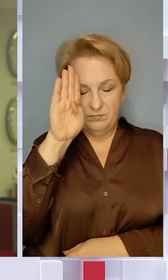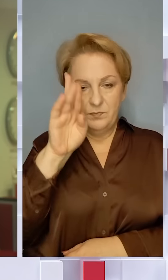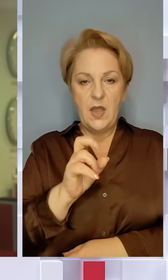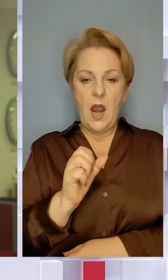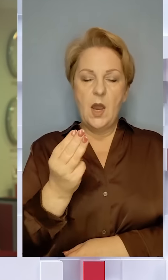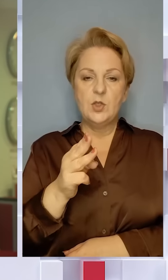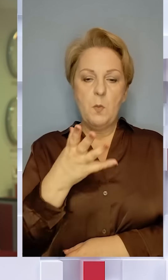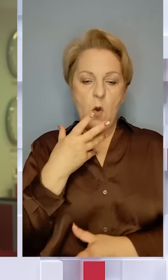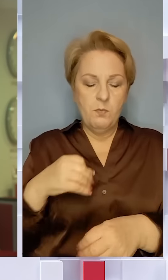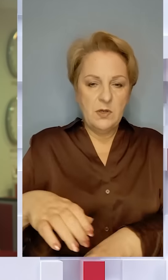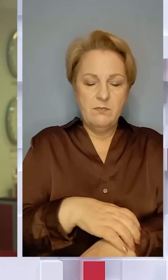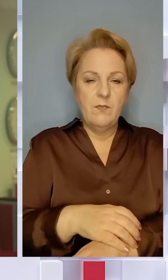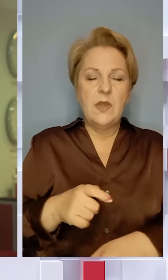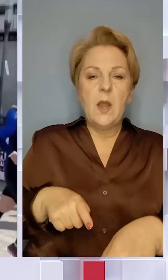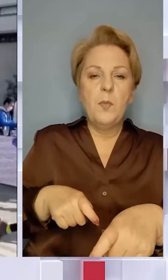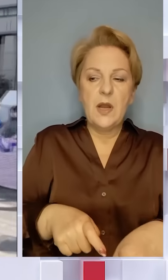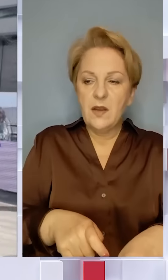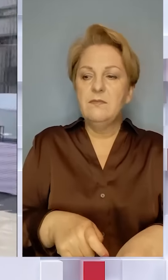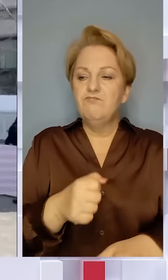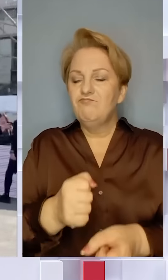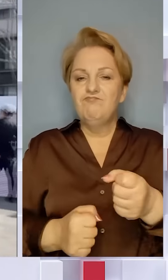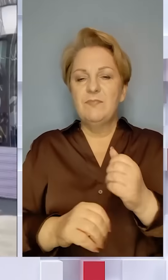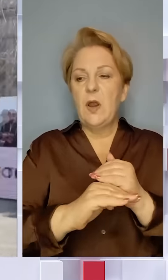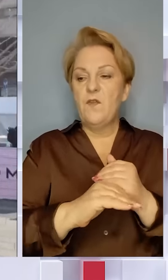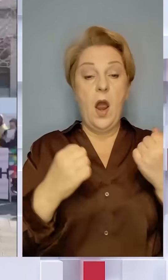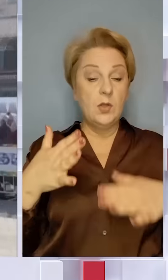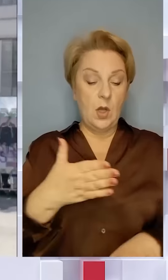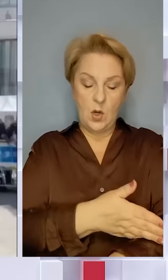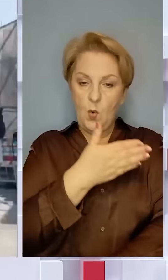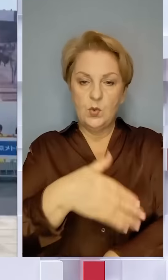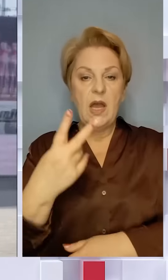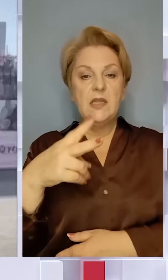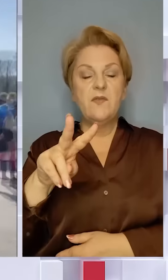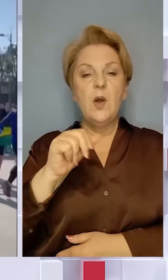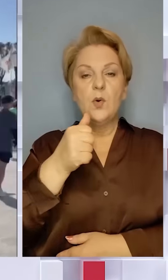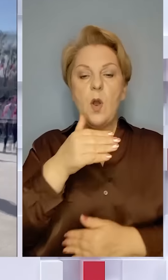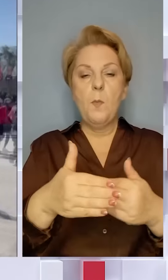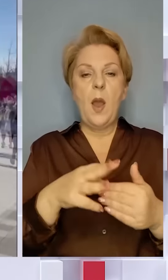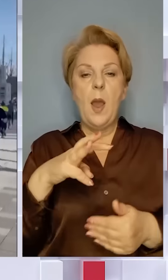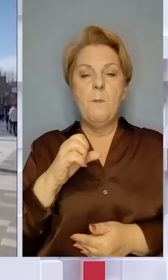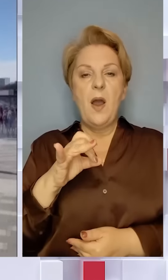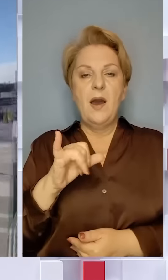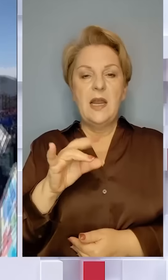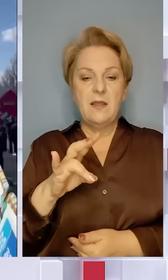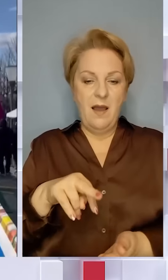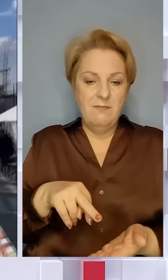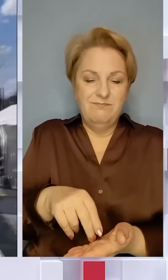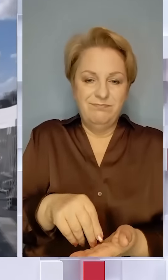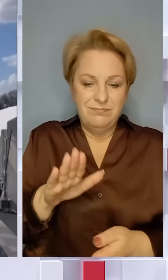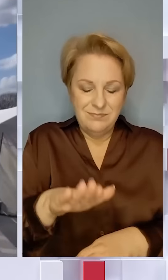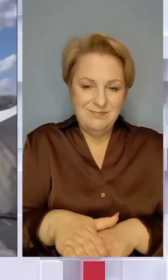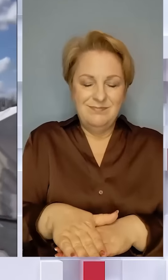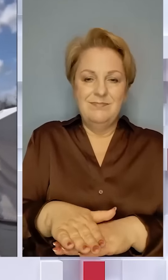Кашпур на протезі пробіг Чикайський марафон. Ветеран втратив ногу у 22-му поблизу Мар'їнки, коли наступив на міну. Після